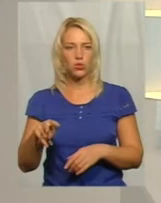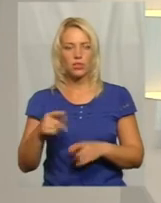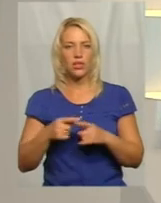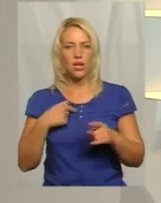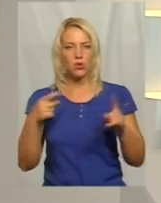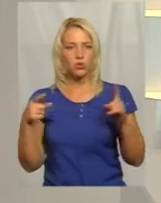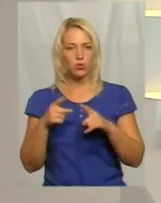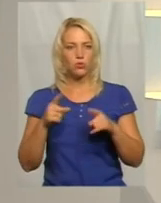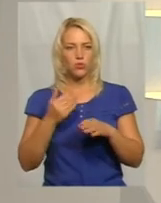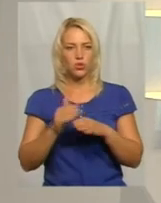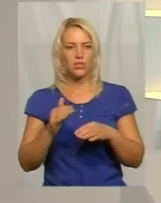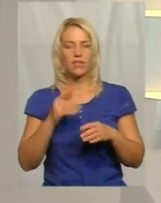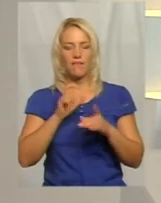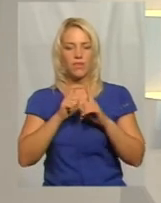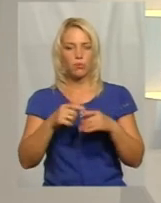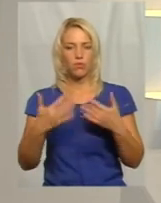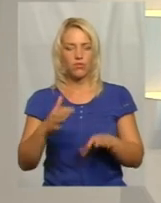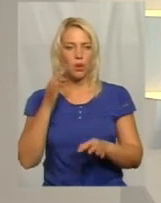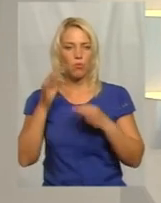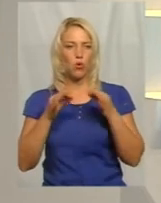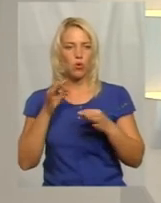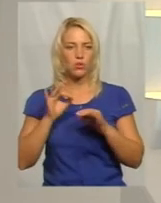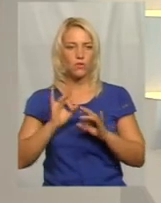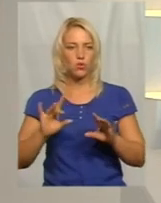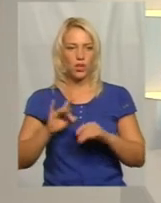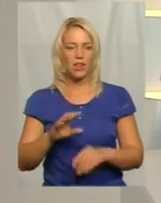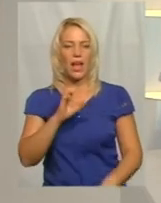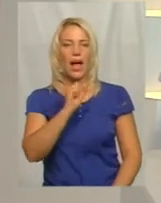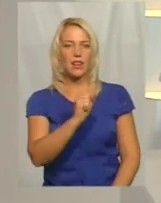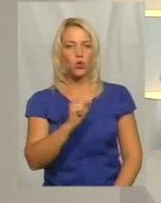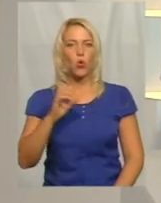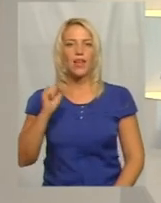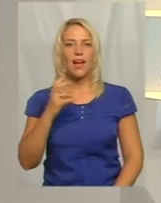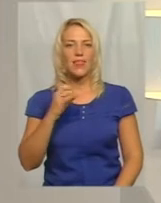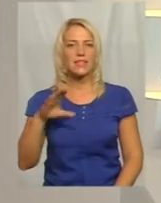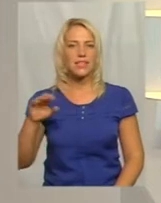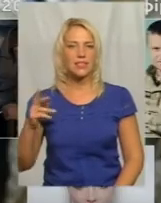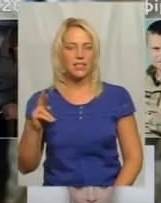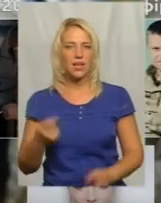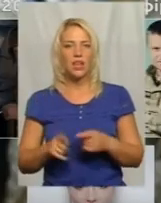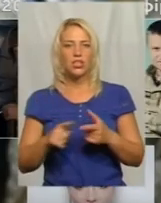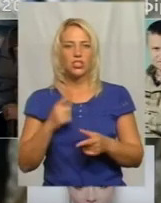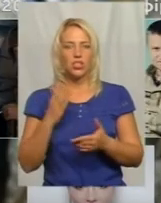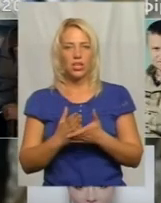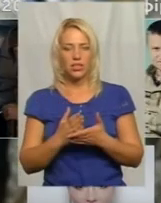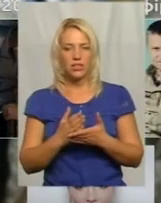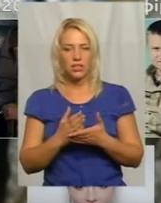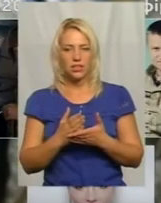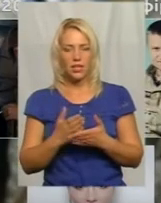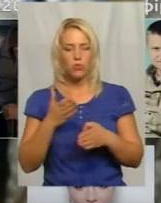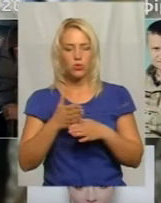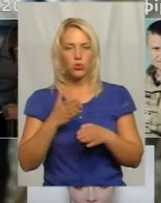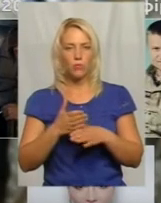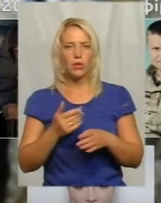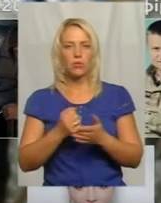чую, тому що частина відповідь вже прозвучала до Анатолія і Анастасії. На вашу думку, чи є пособниками режиму Путіна представники